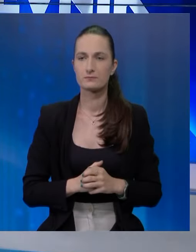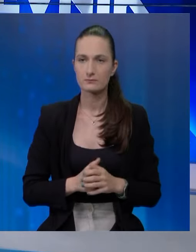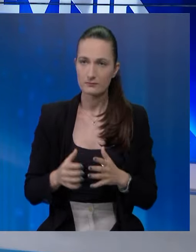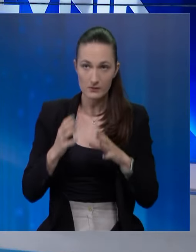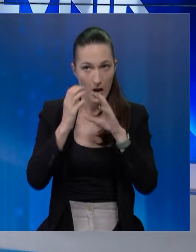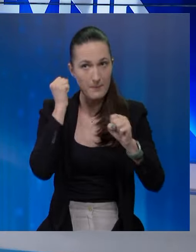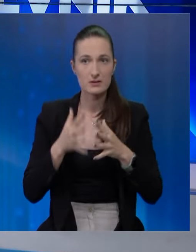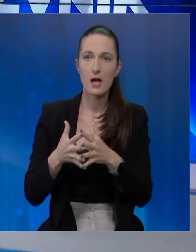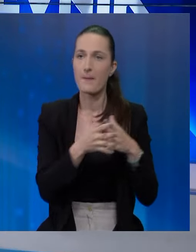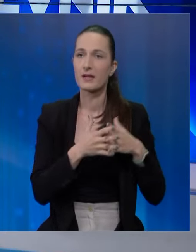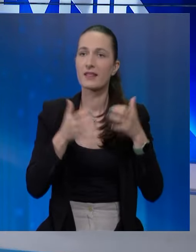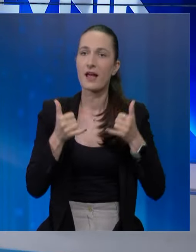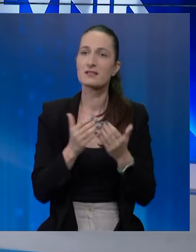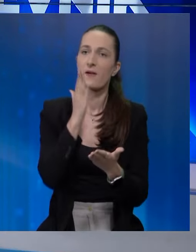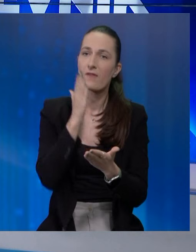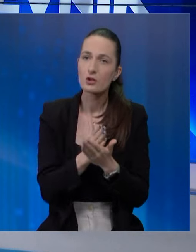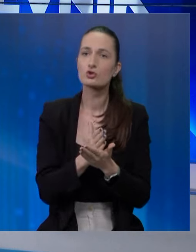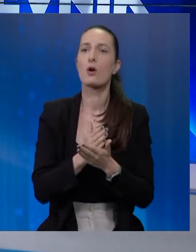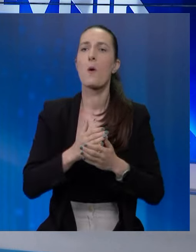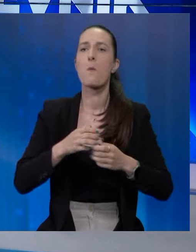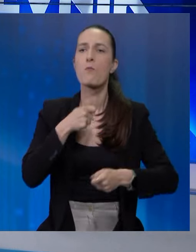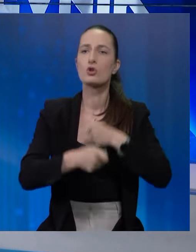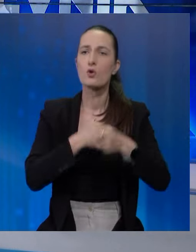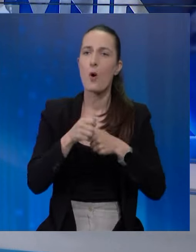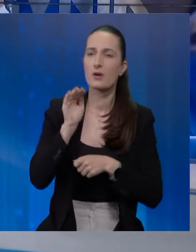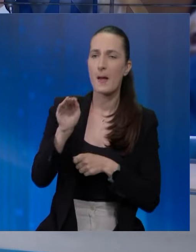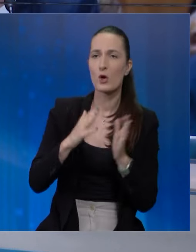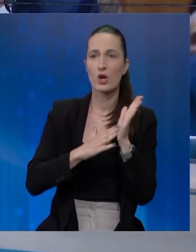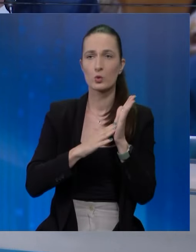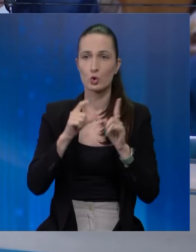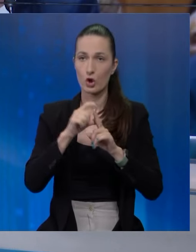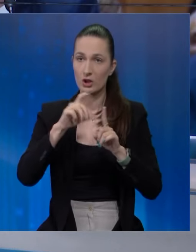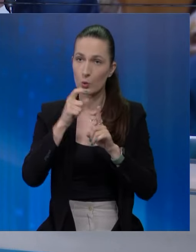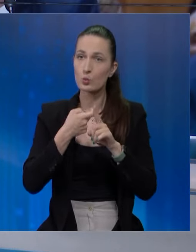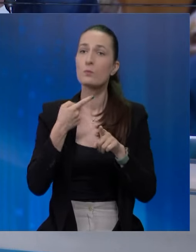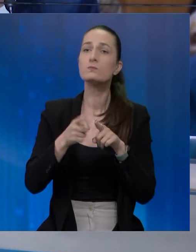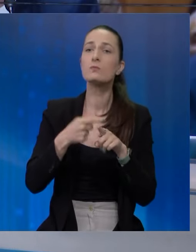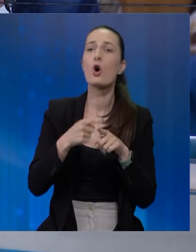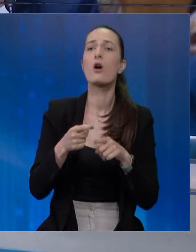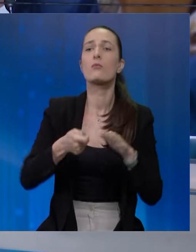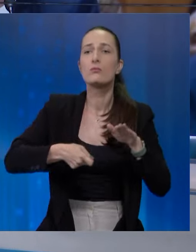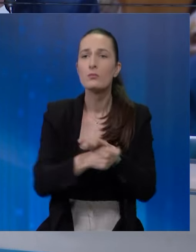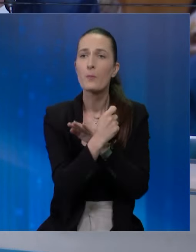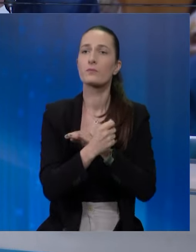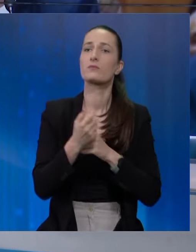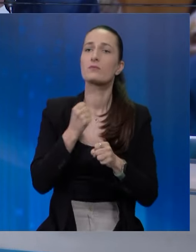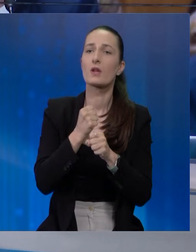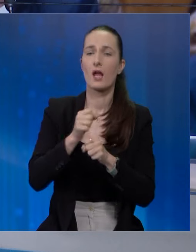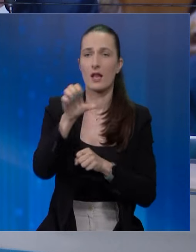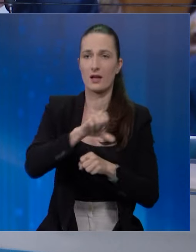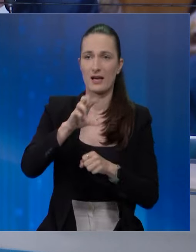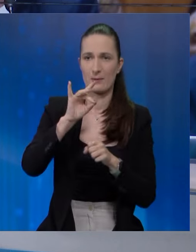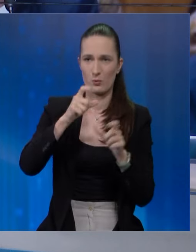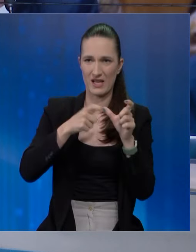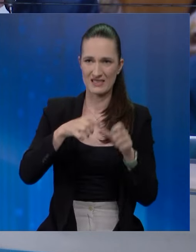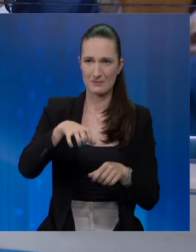Ambasada Sjedinjenih američkih država i danas se već poslovično obratila Miloradu Dodiku povodom korupcionaških poteza u entitetu Republika